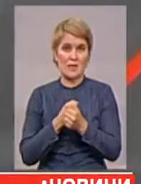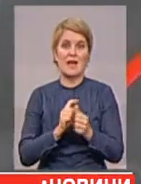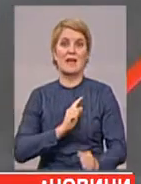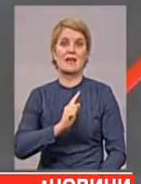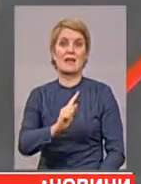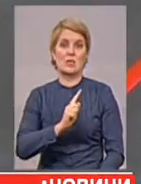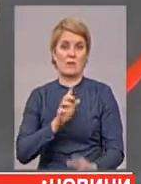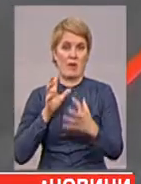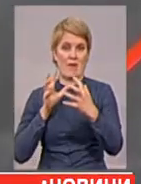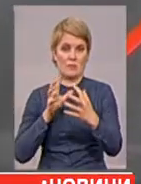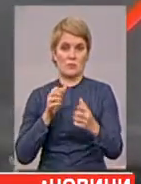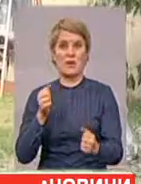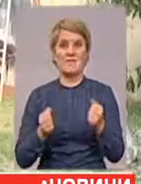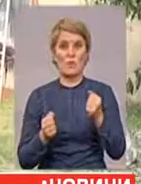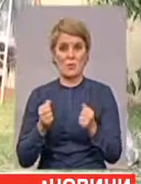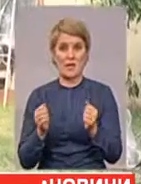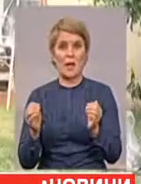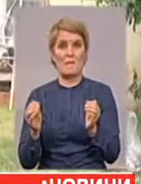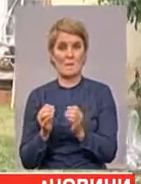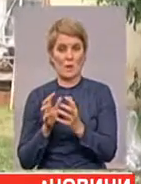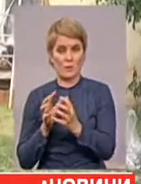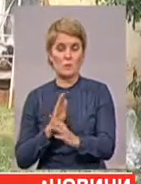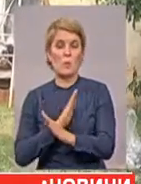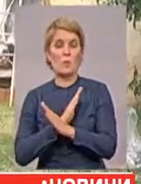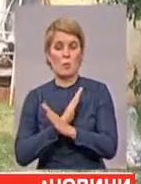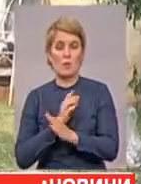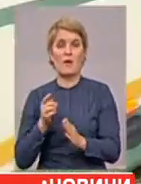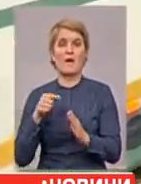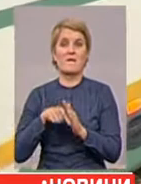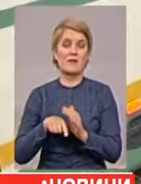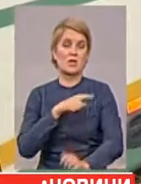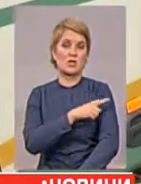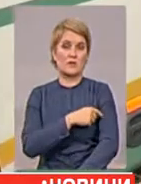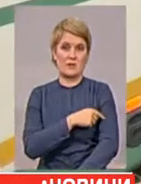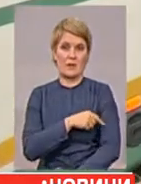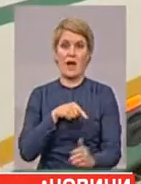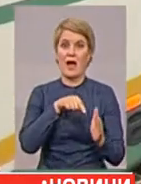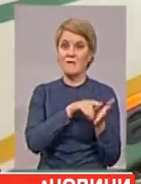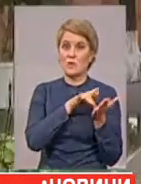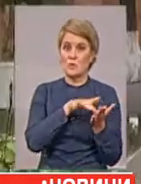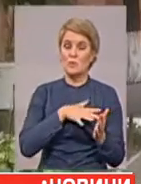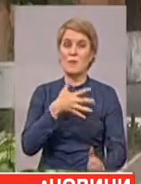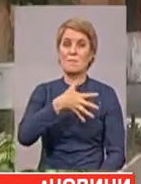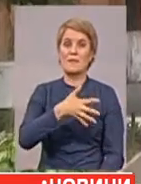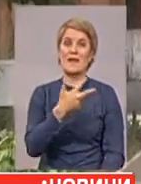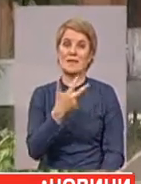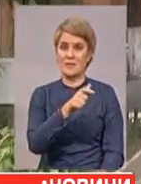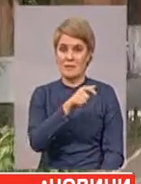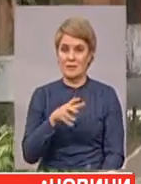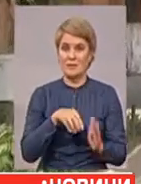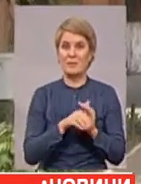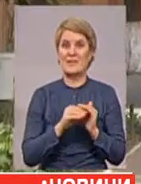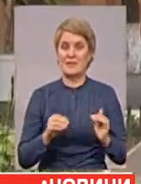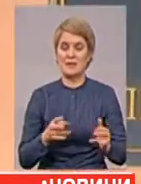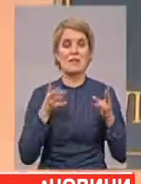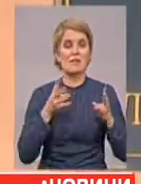автобусом. Водій мікроавтобуса помер в кареті швидкої. У салоні ж туристичного перебували 53 пасажири, в тому числі і діти. Вони